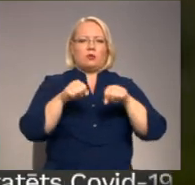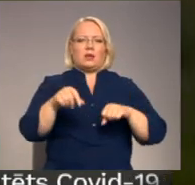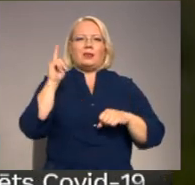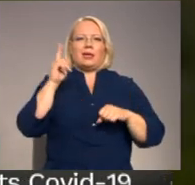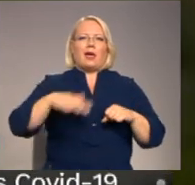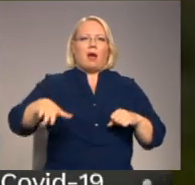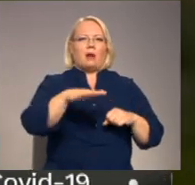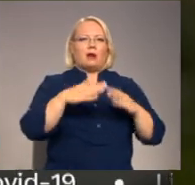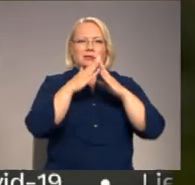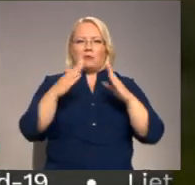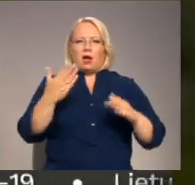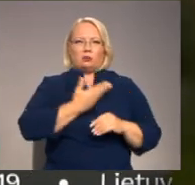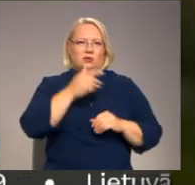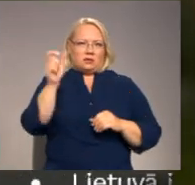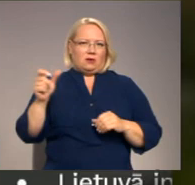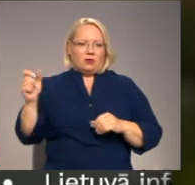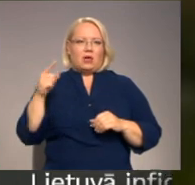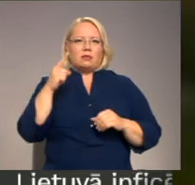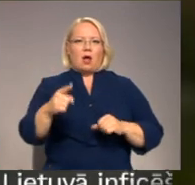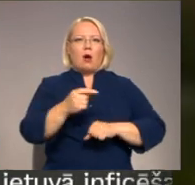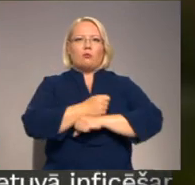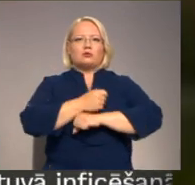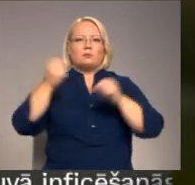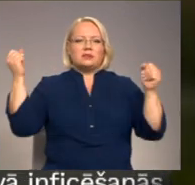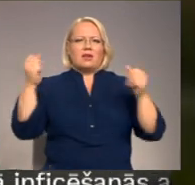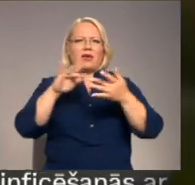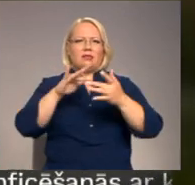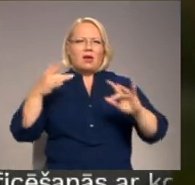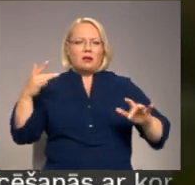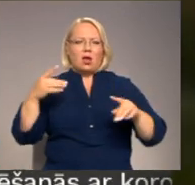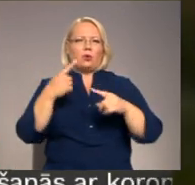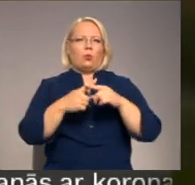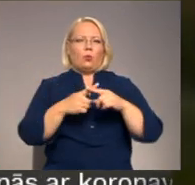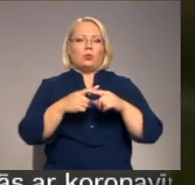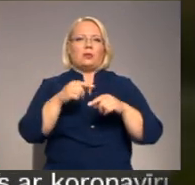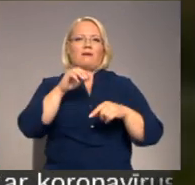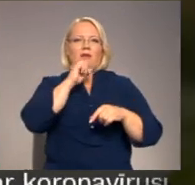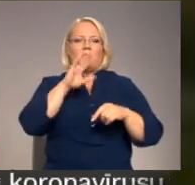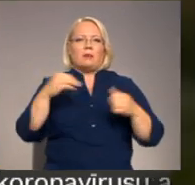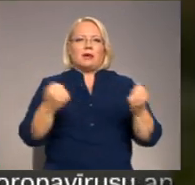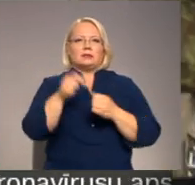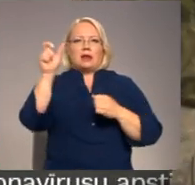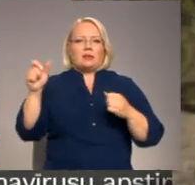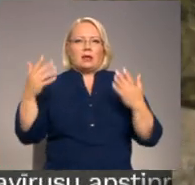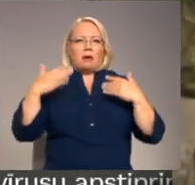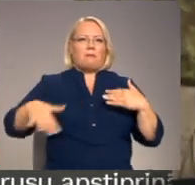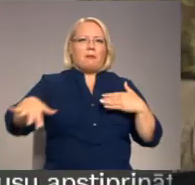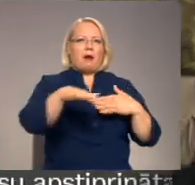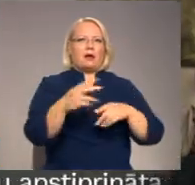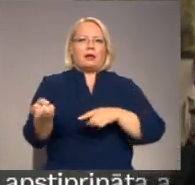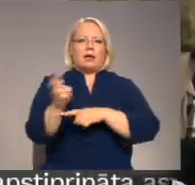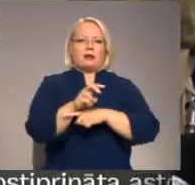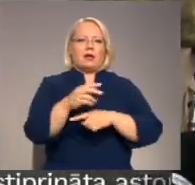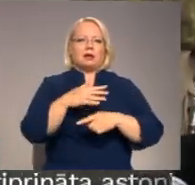apgārdas māju iemītniekus. Tā būrtiski uzpridzināja sociālos tīklus un neilgi pēc strādniekiem pie parka ieradās arī apgājumu